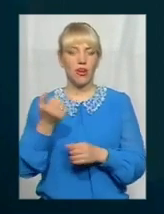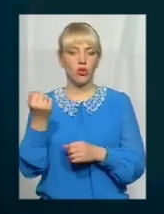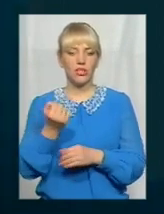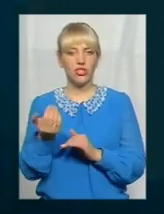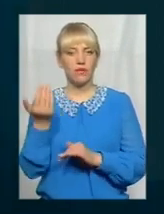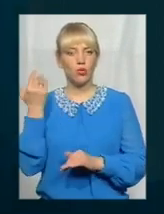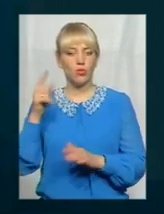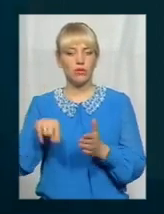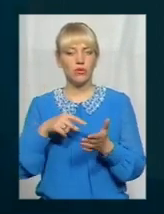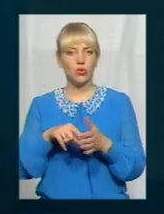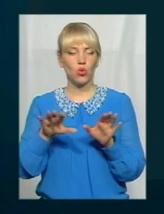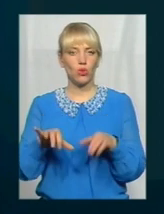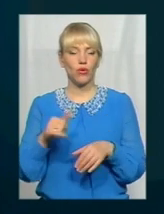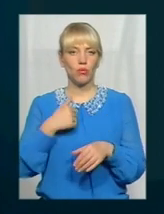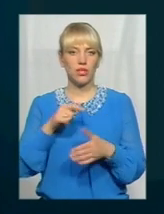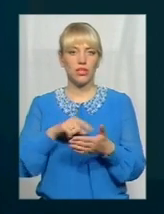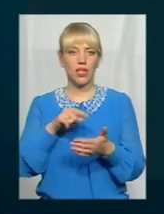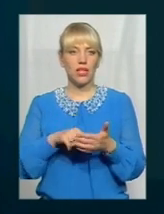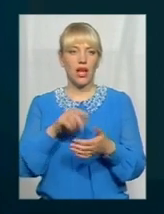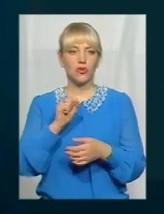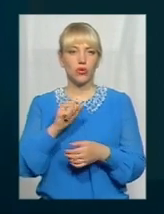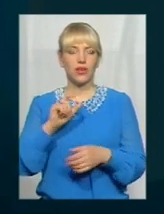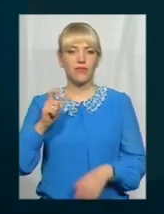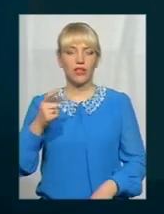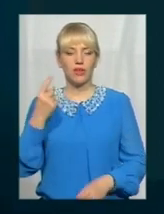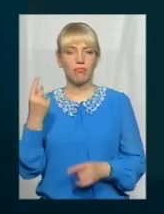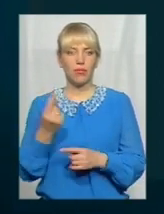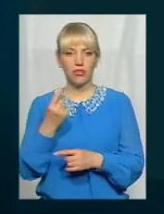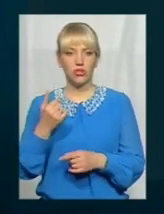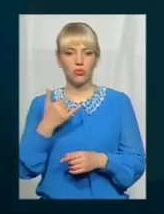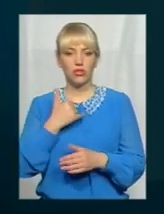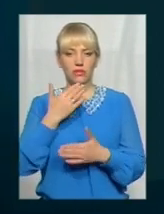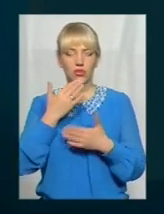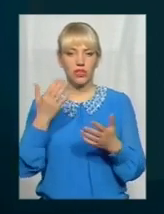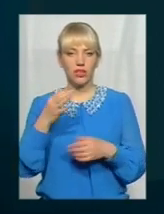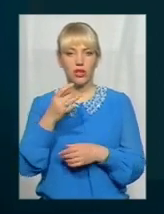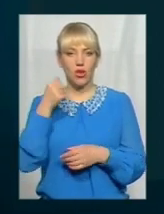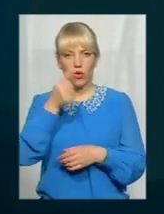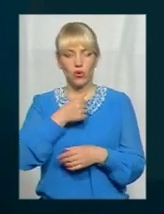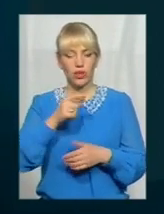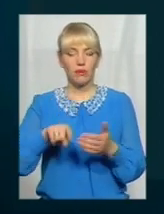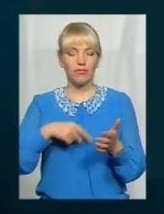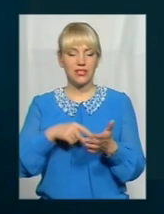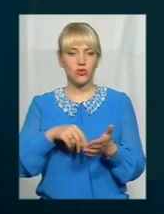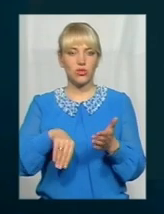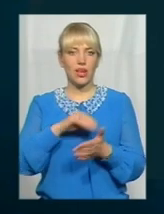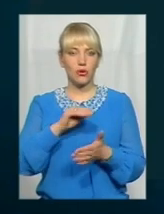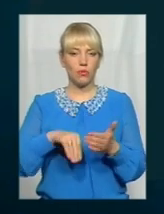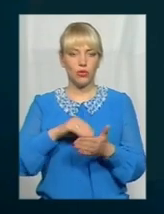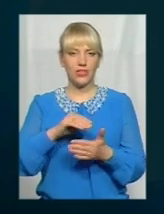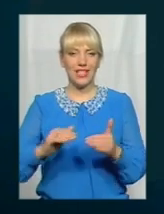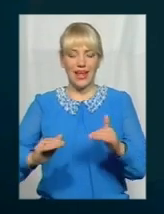А тепер має запитання до Андрія Євгеновича. Перше. Останні роки місто закуповує нові низькопольні